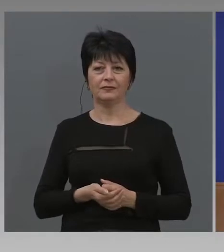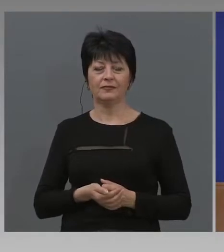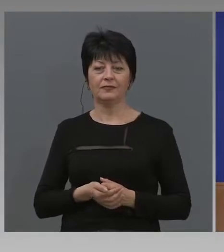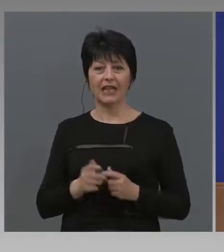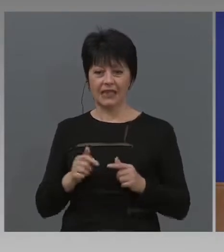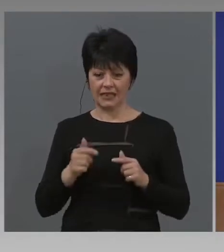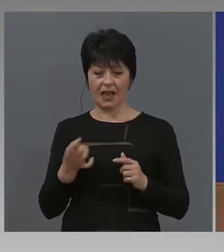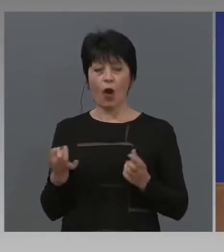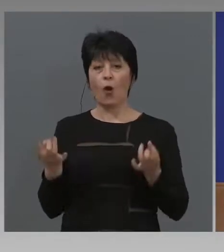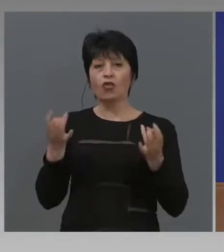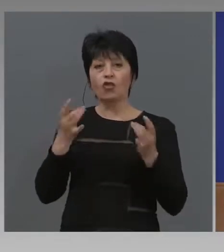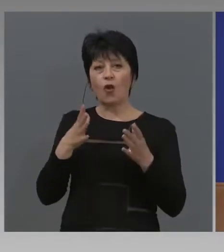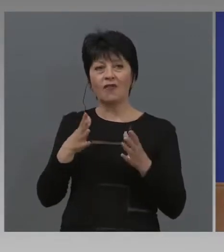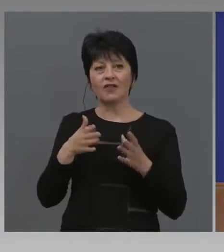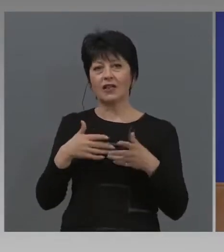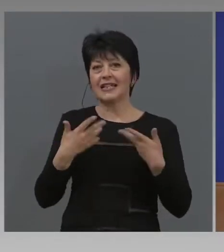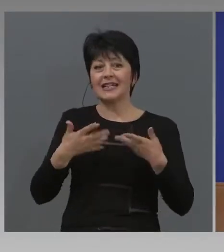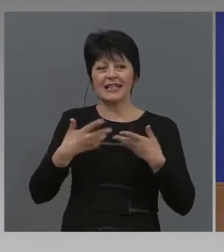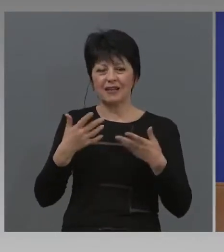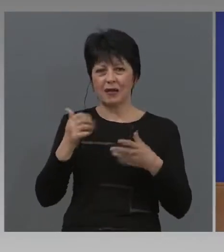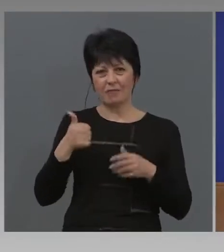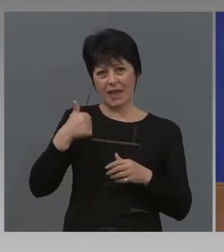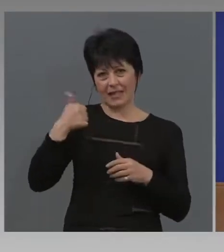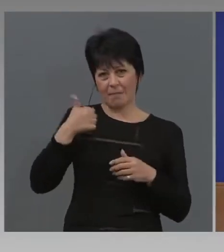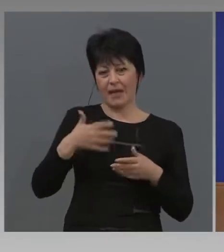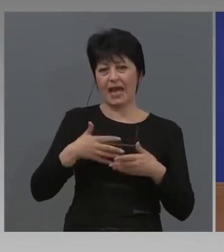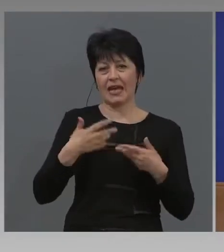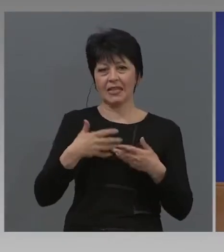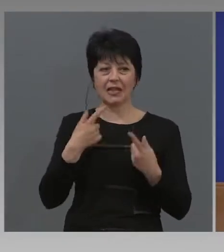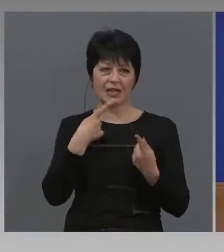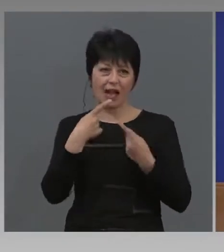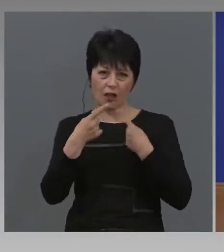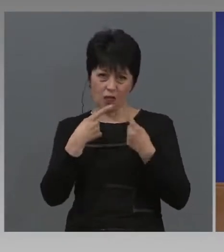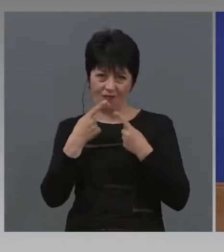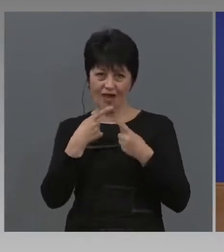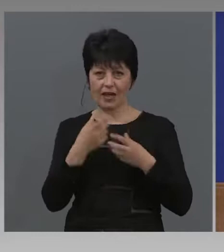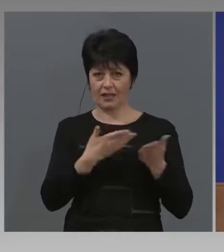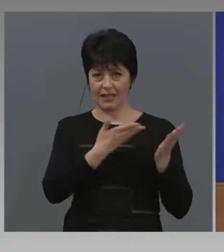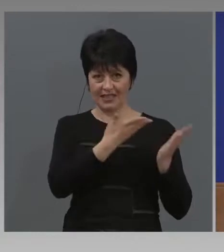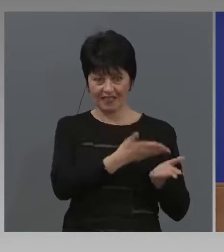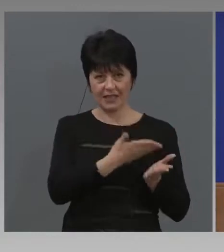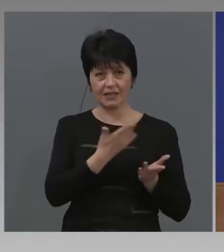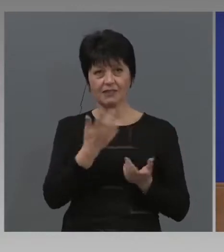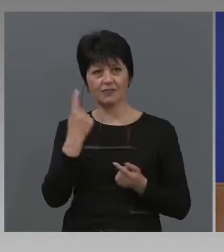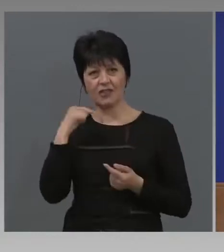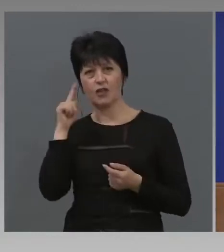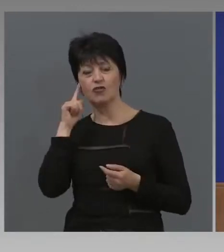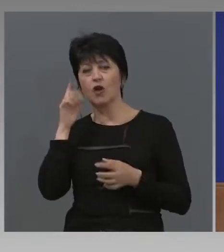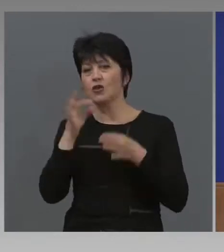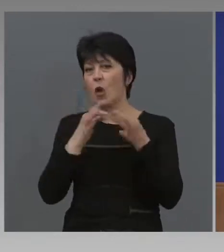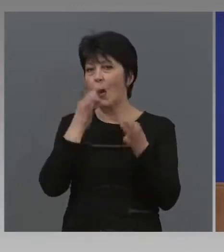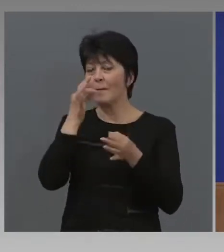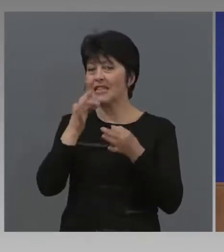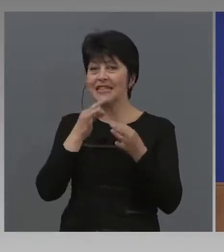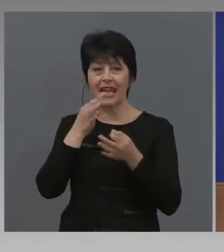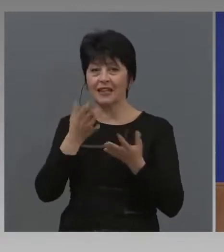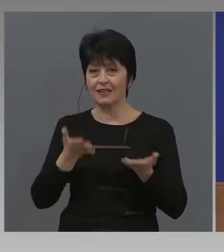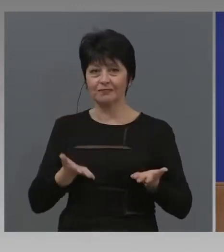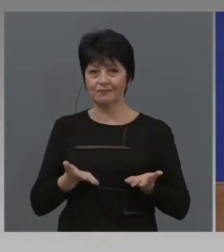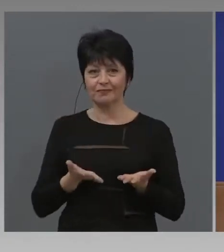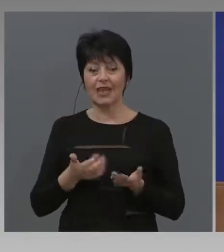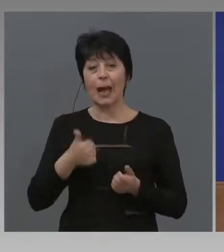Отново са внесли искане да се, да разговарят с вас, да чуят обяснение. Кое е обяснение да чуят?